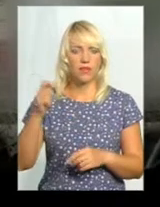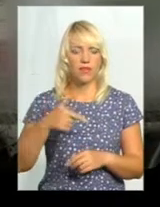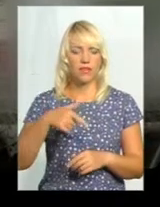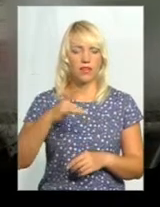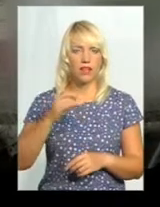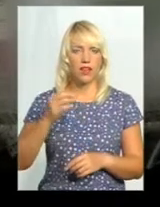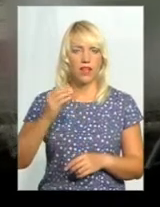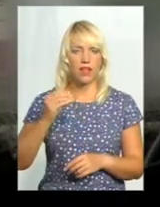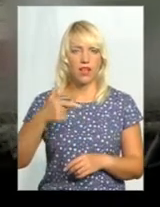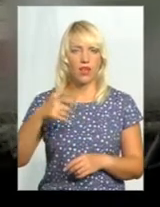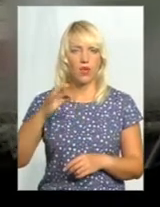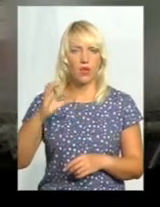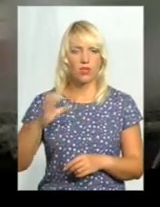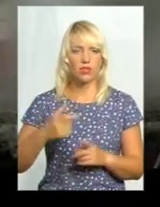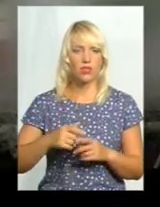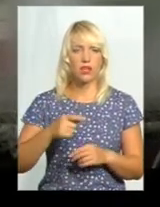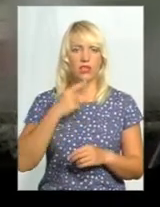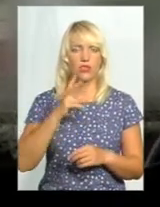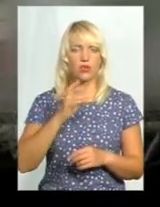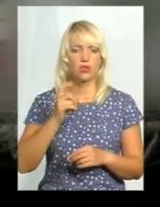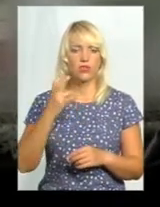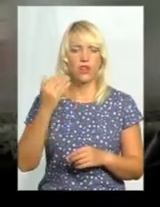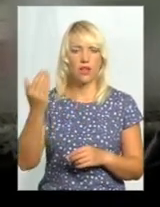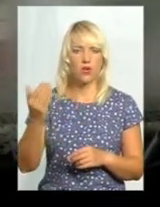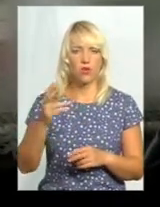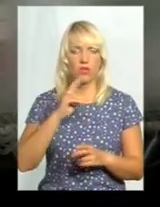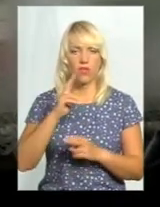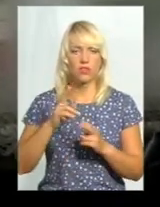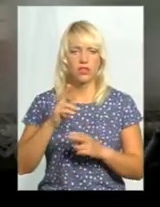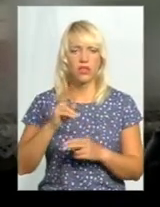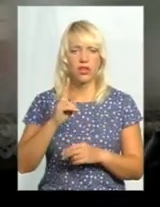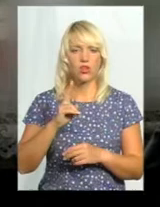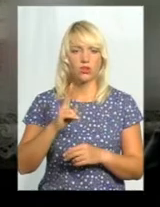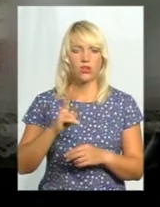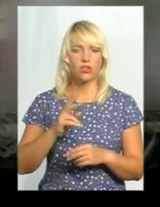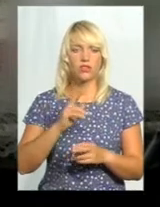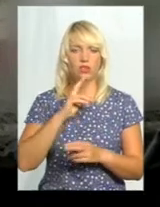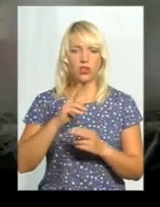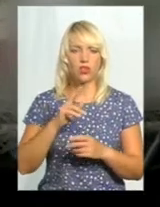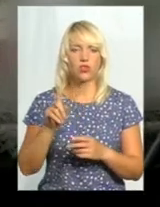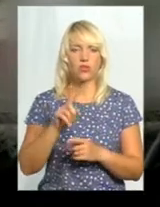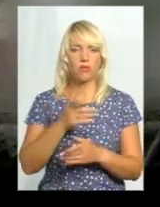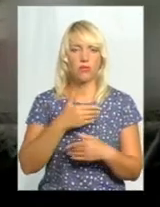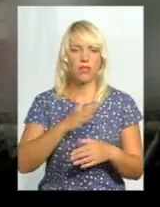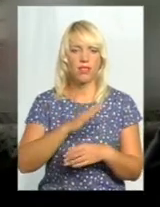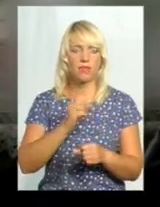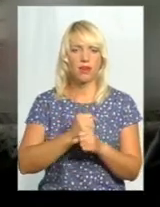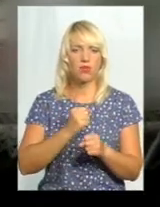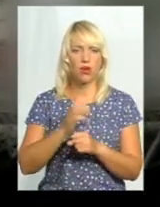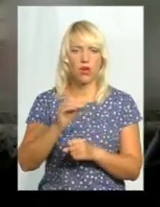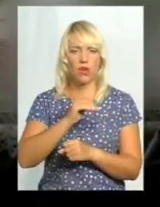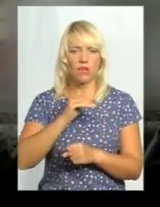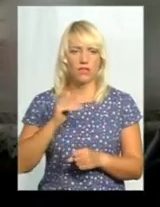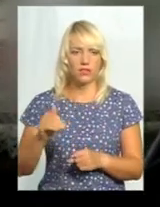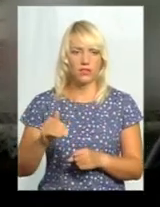на нього хтось там нажалівся, приїхала поліція, що ми у нього працюємо неофіційно, хоча нам казали, що ми працюємо офіційно, нам треба